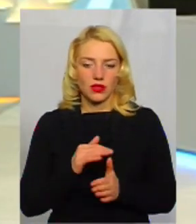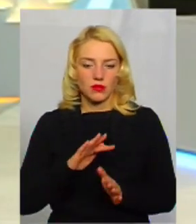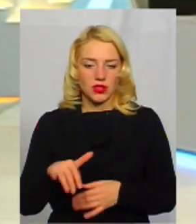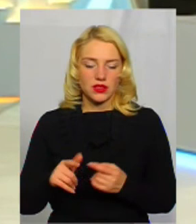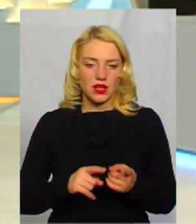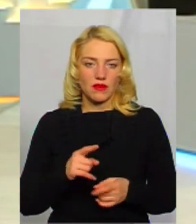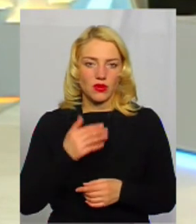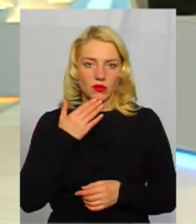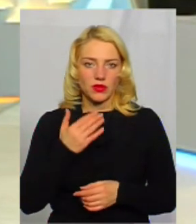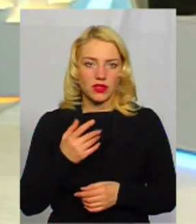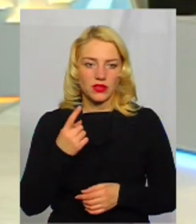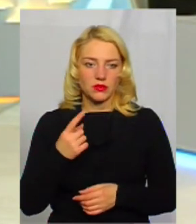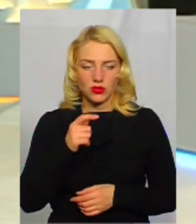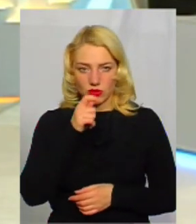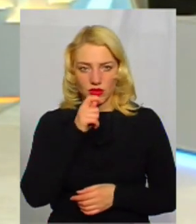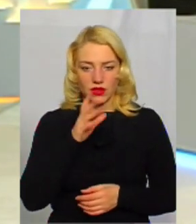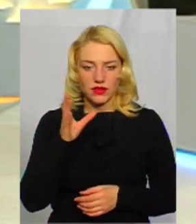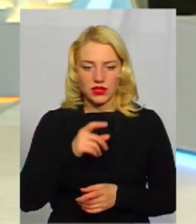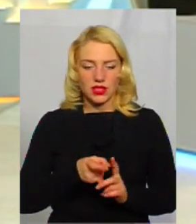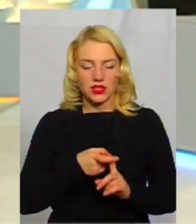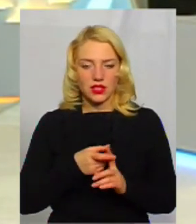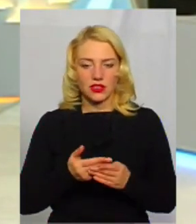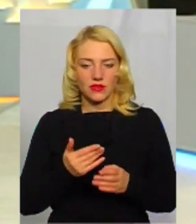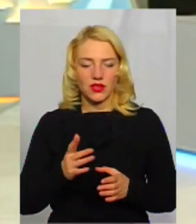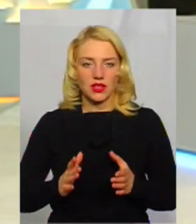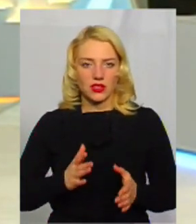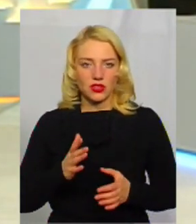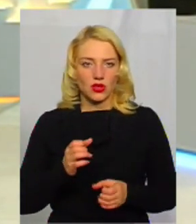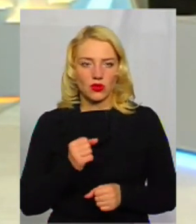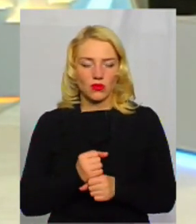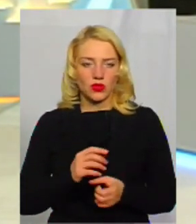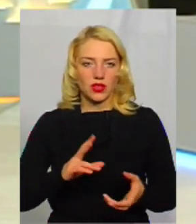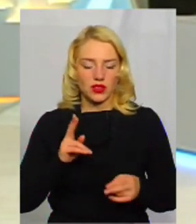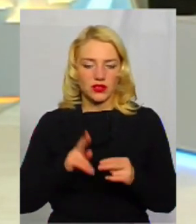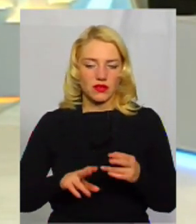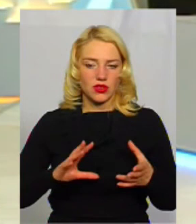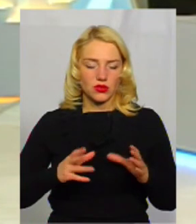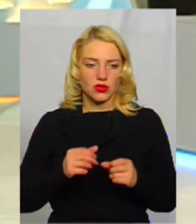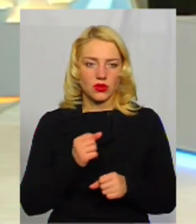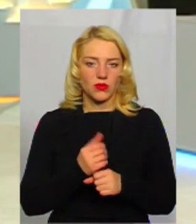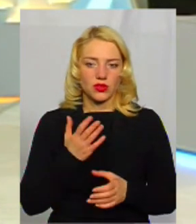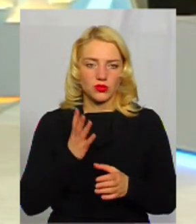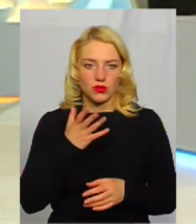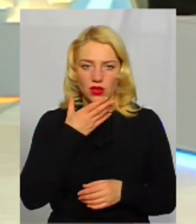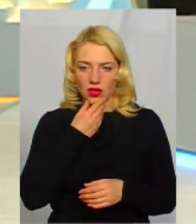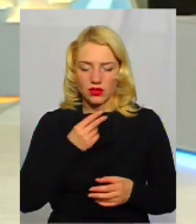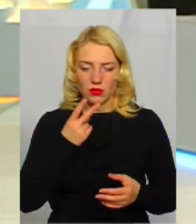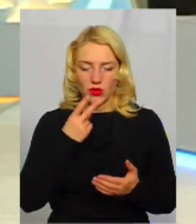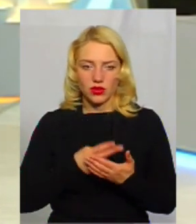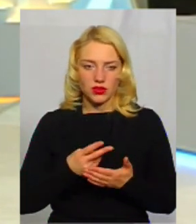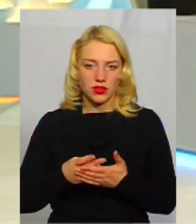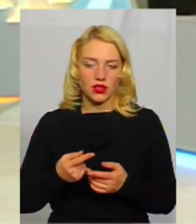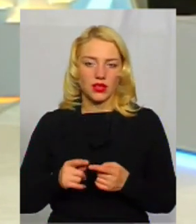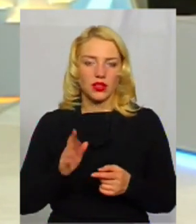квітня? Тут все буде залежить від інтенсивності роботи і кінцевих результатів роботи. Якщо будуть гарні показники, хворі